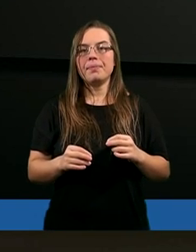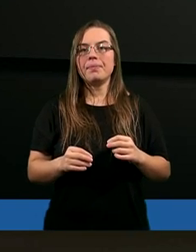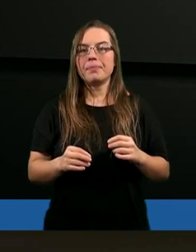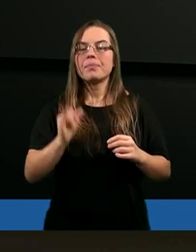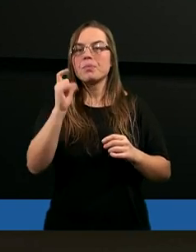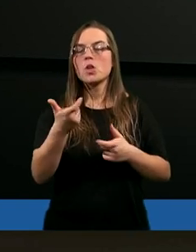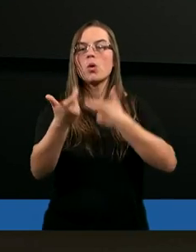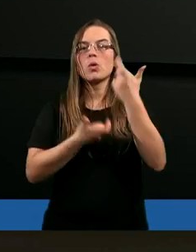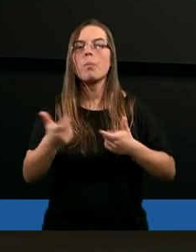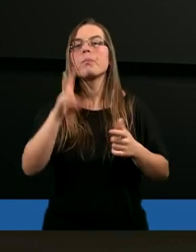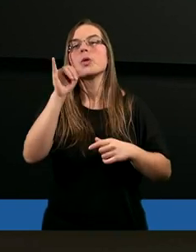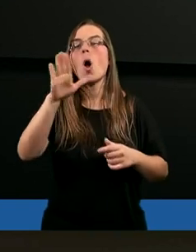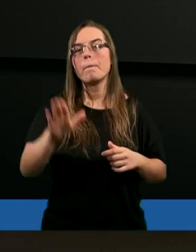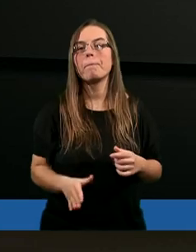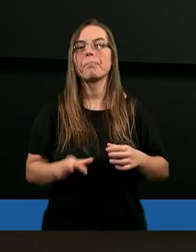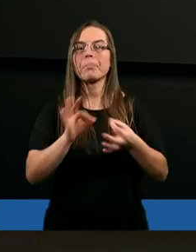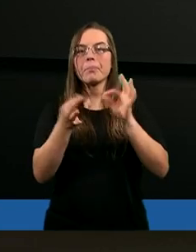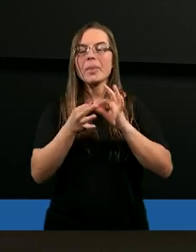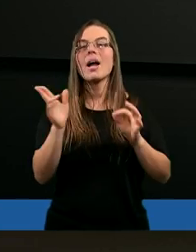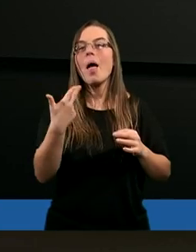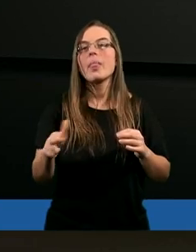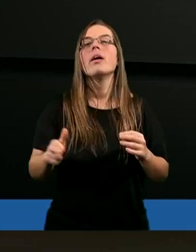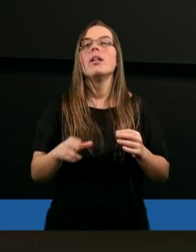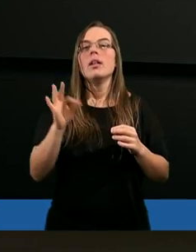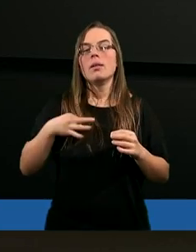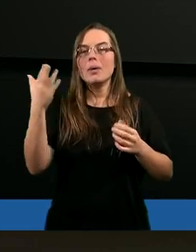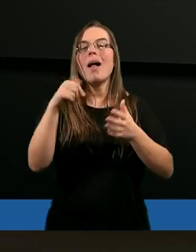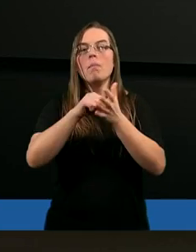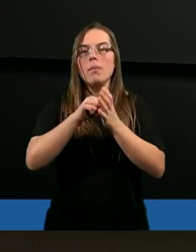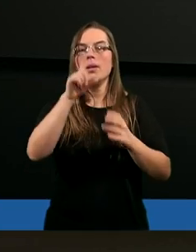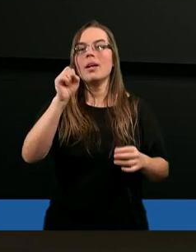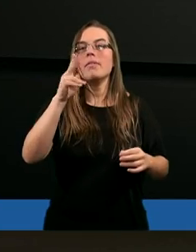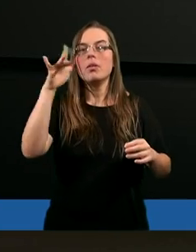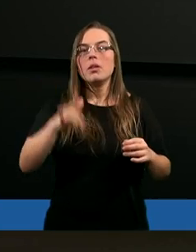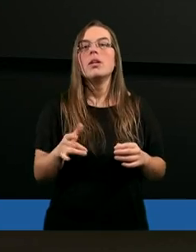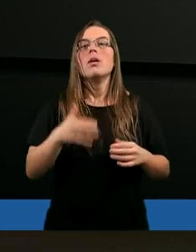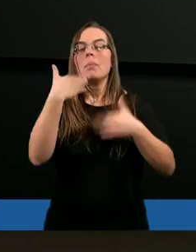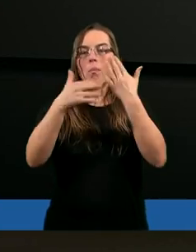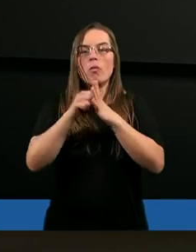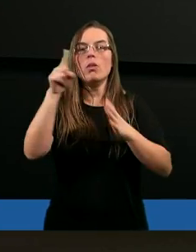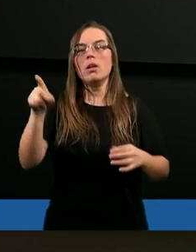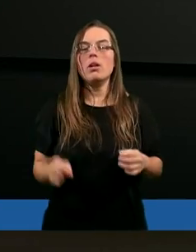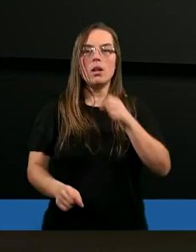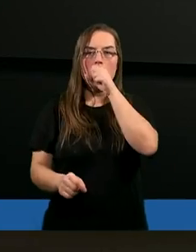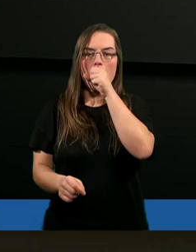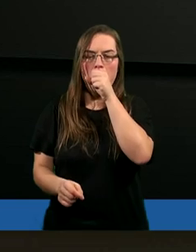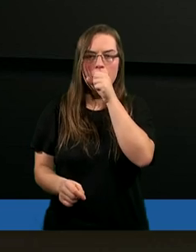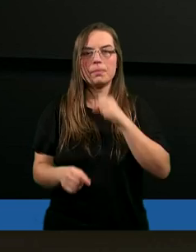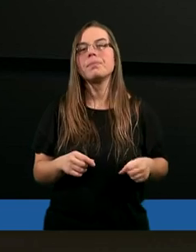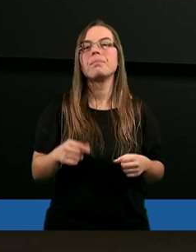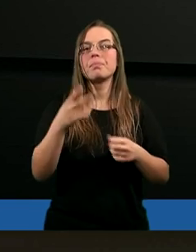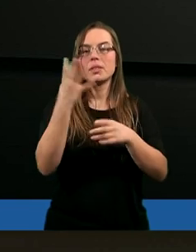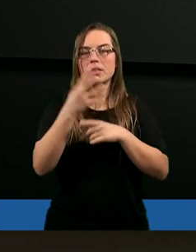Co zrobił Hiob, kiedy Pan spośród zawieruchy przemówił do Niego. Przeczytajmy czterdziesty